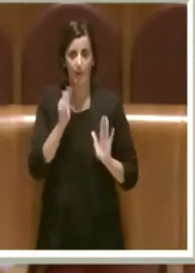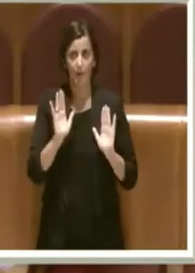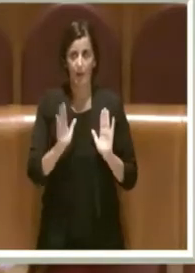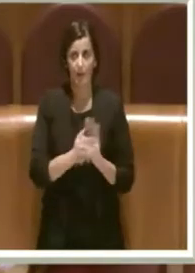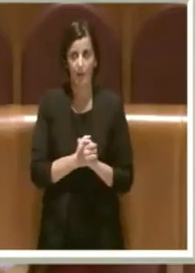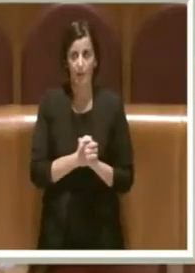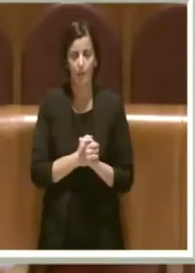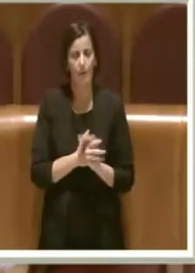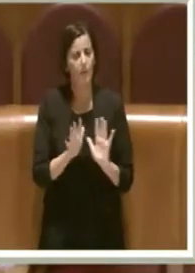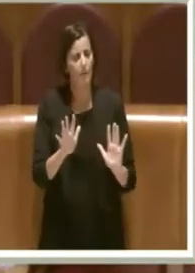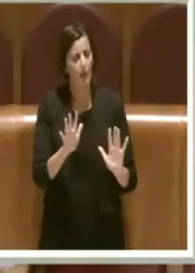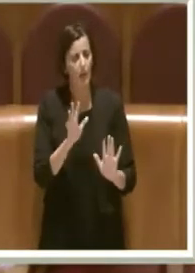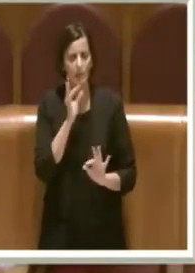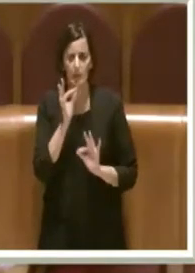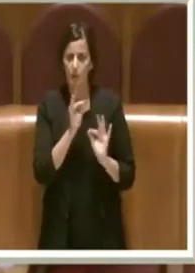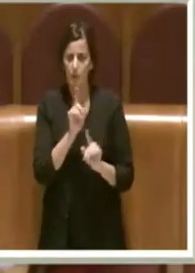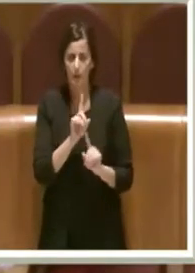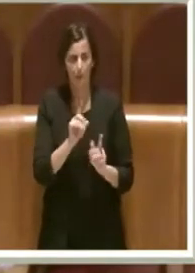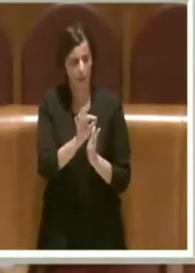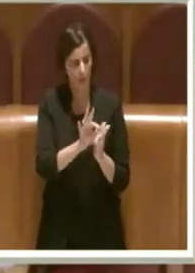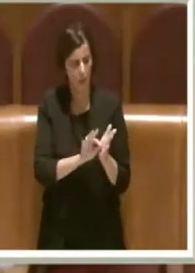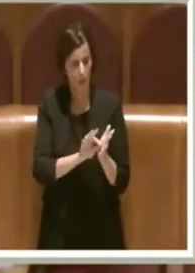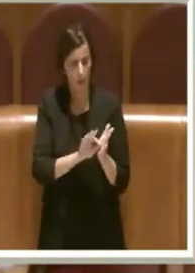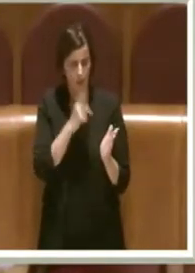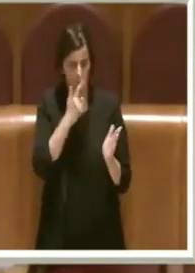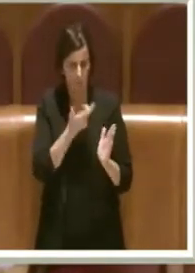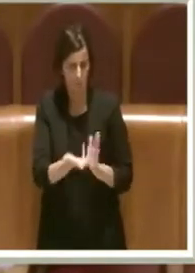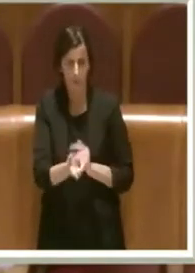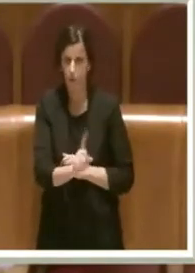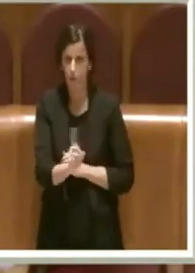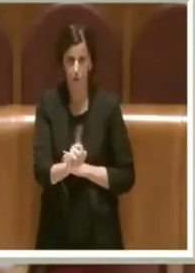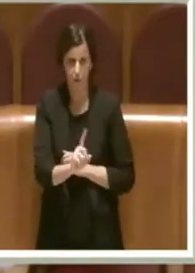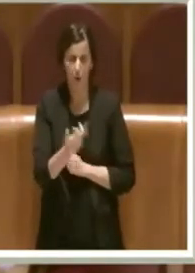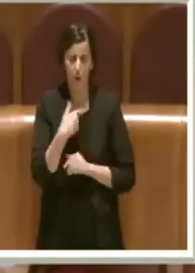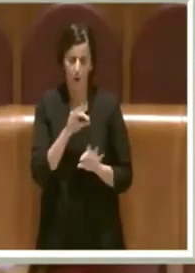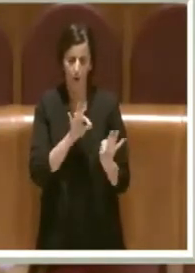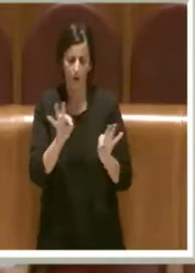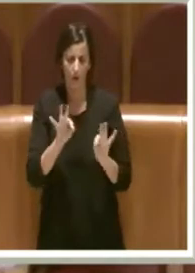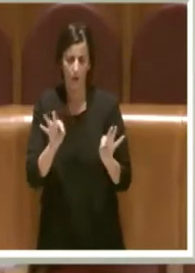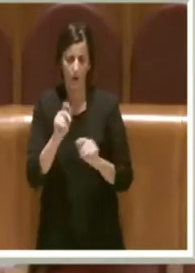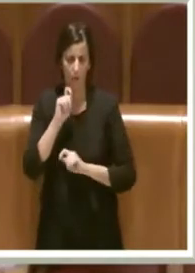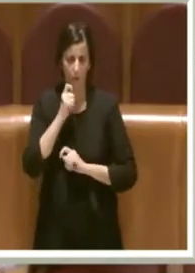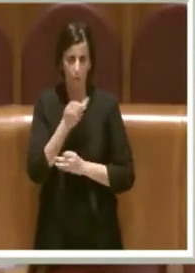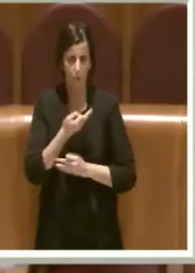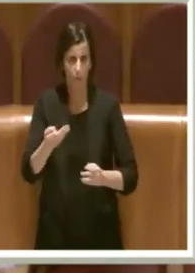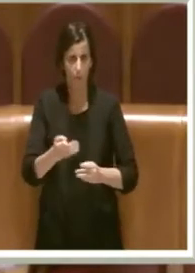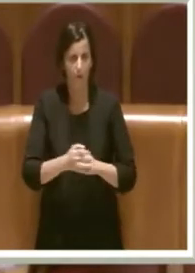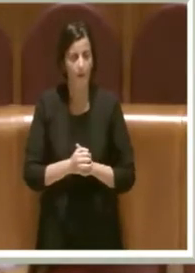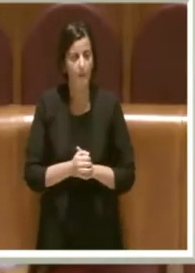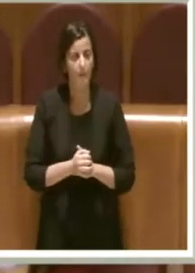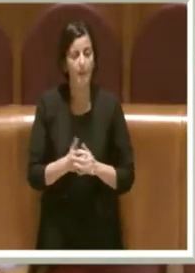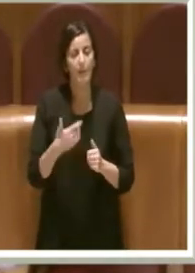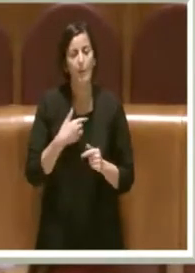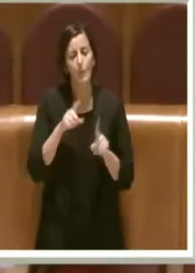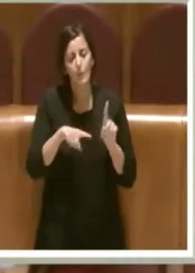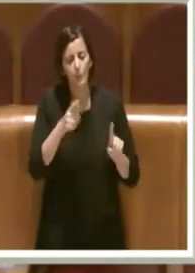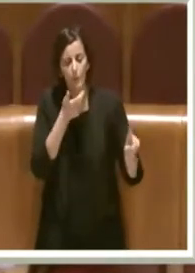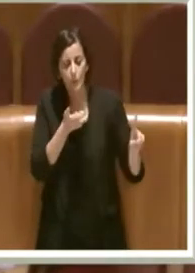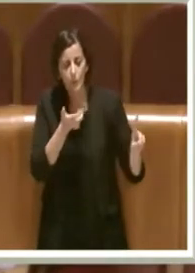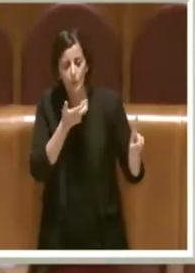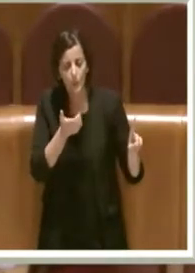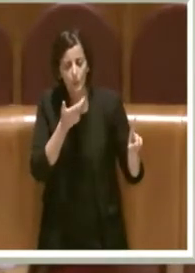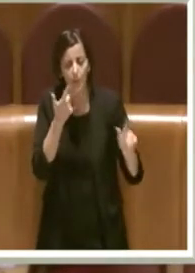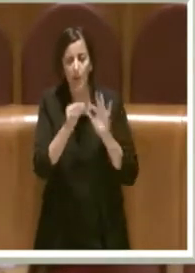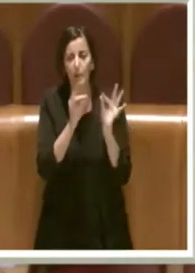Questo non significa che non ci sono cose buone, per carità. Ce ne sono anche tante all'interno. Però c'è anche un numero esagerato di